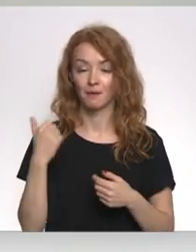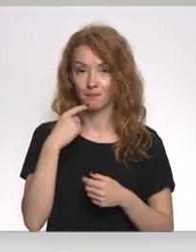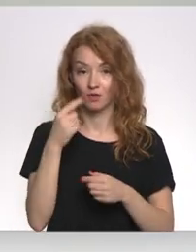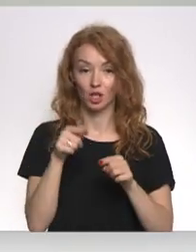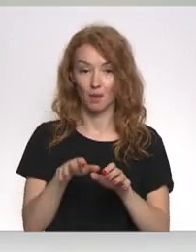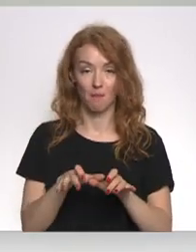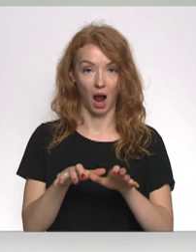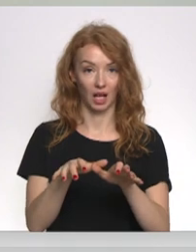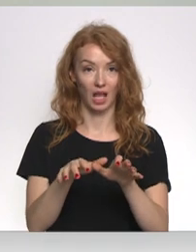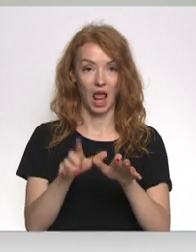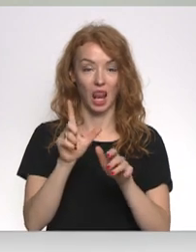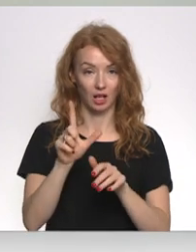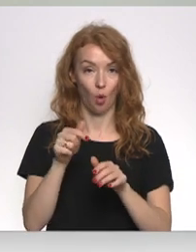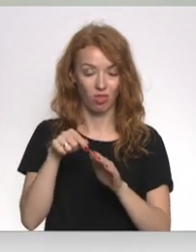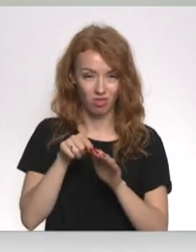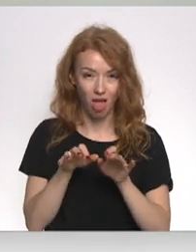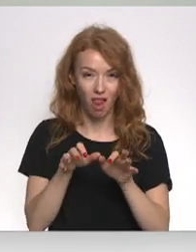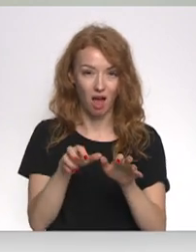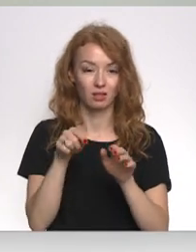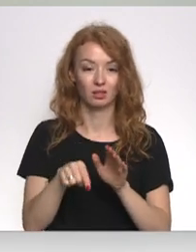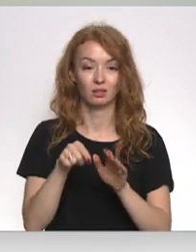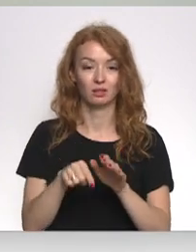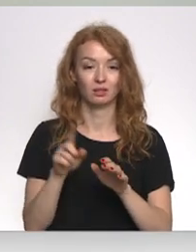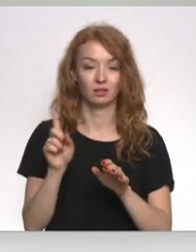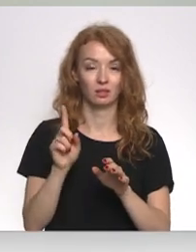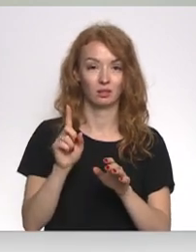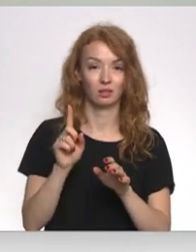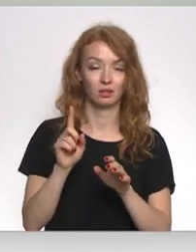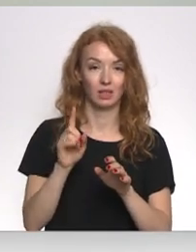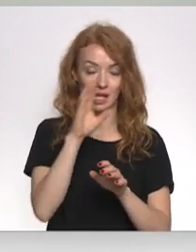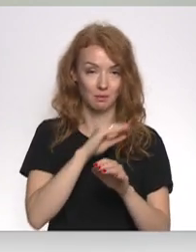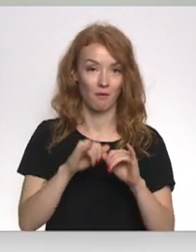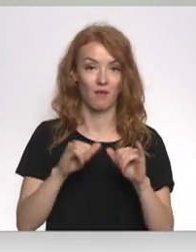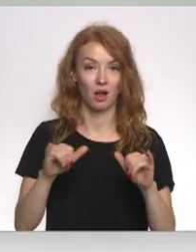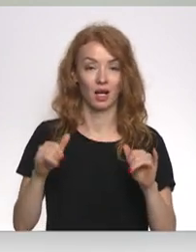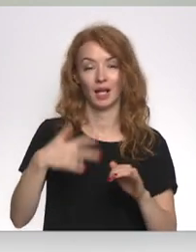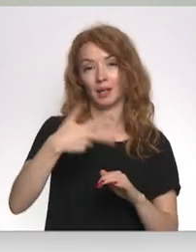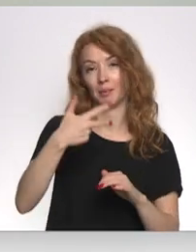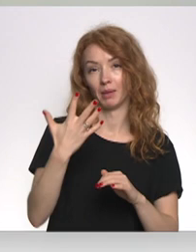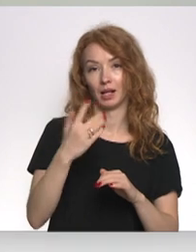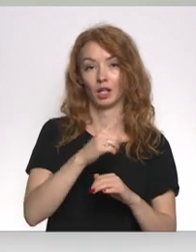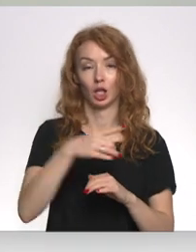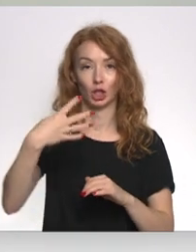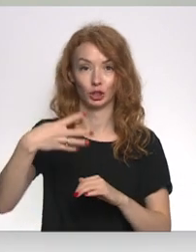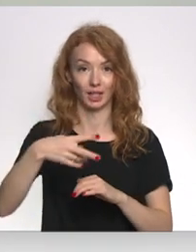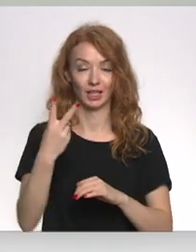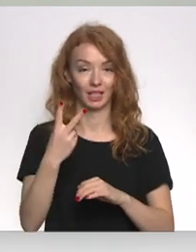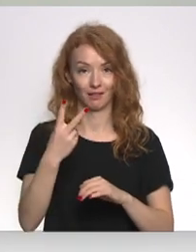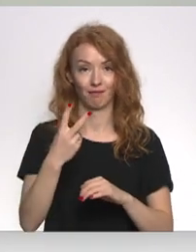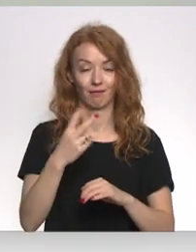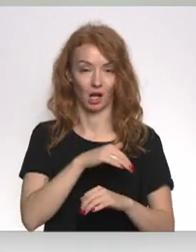bakterijas leģionēls, viņas optimāli vairojas 35-42 grādu